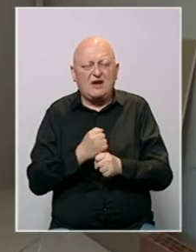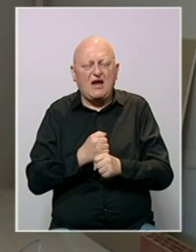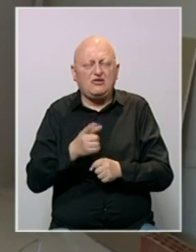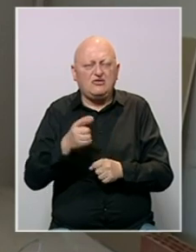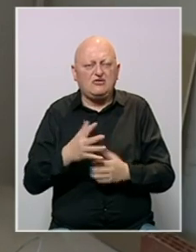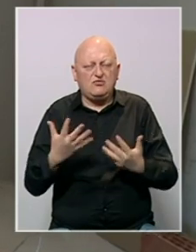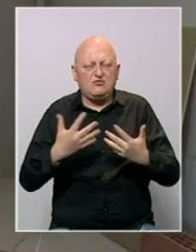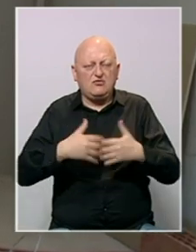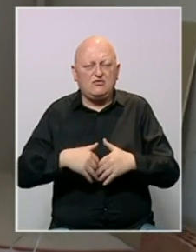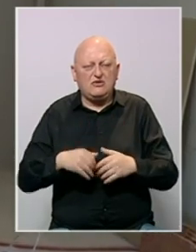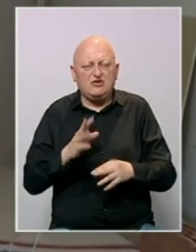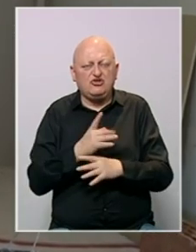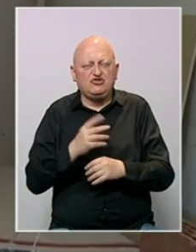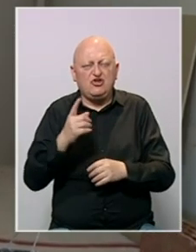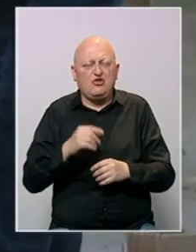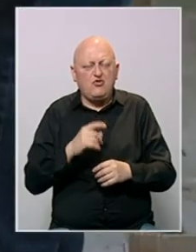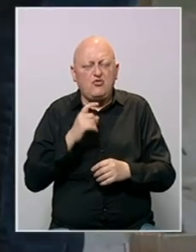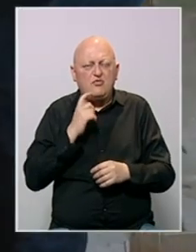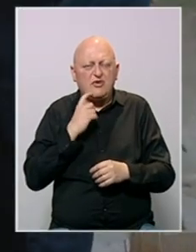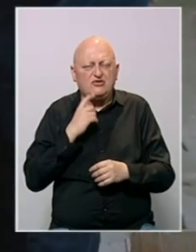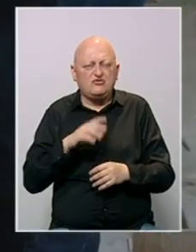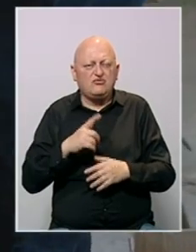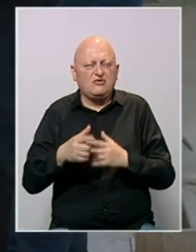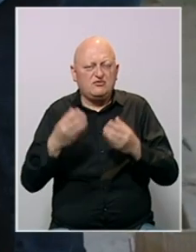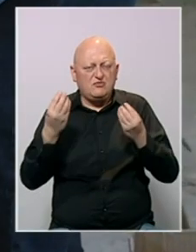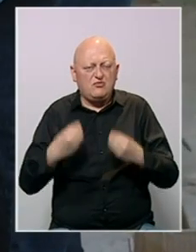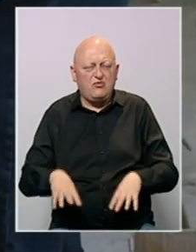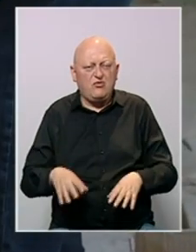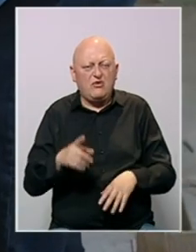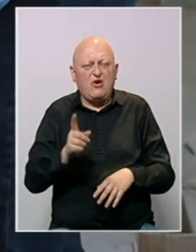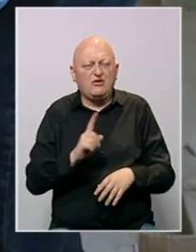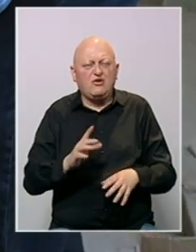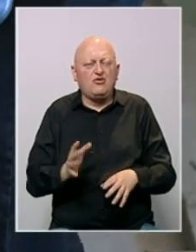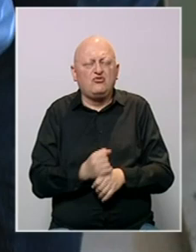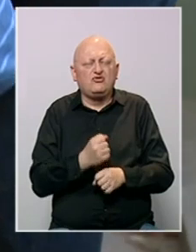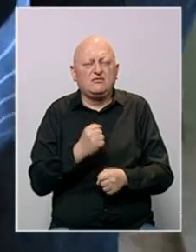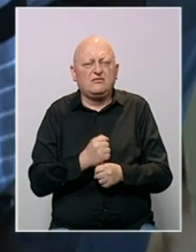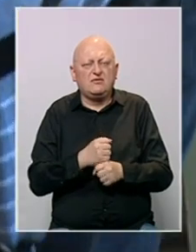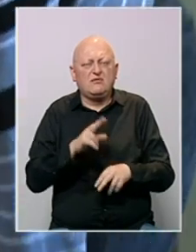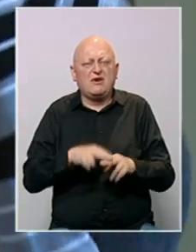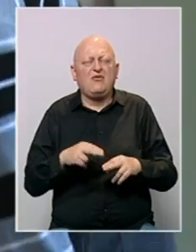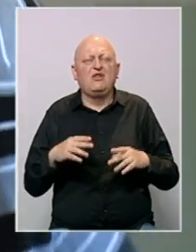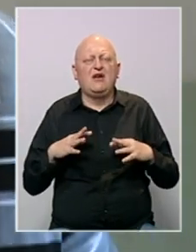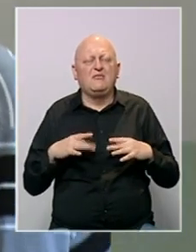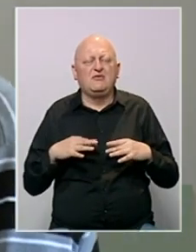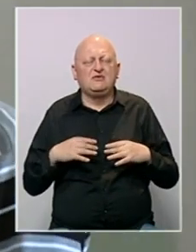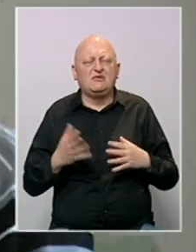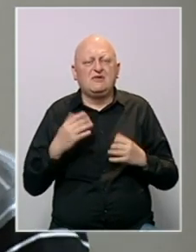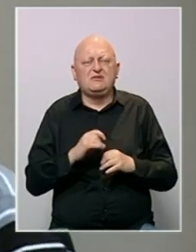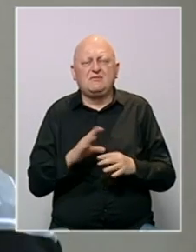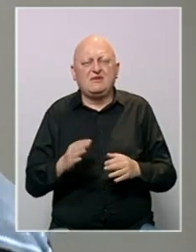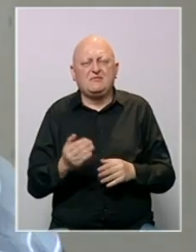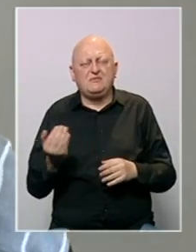proveo ju preduzeću žitopredreda u Bihaću koji je umeđu vremenu propala, a on nije uspio stvariti pravo na pensiju. Iako bez